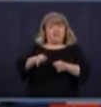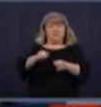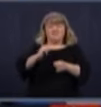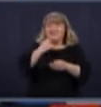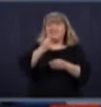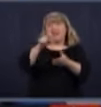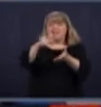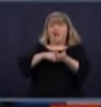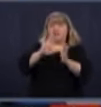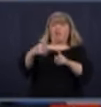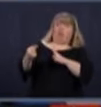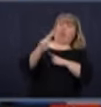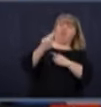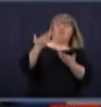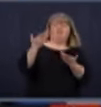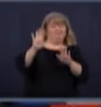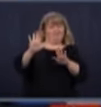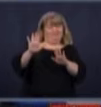mais ce n pas ça du tout.